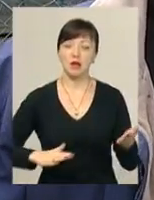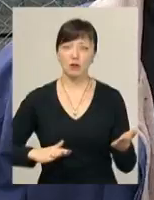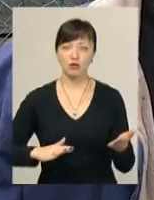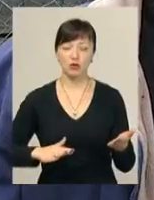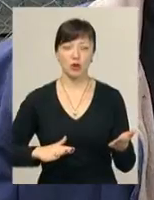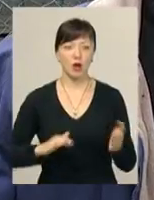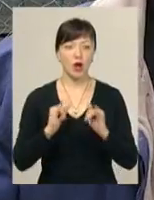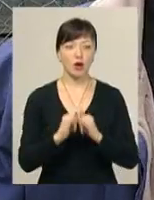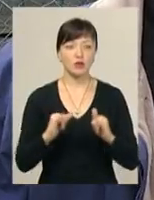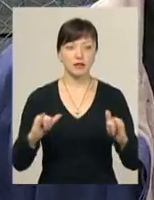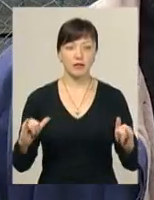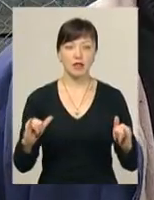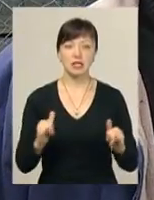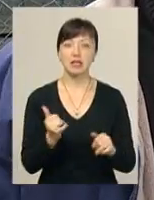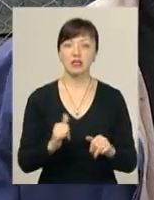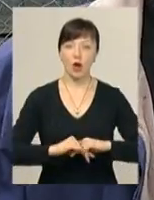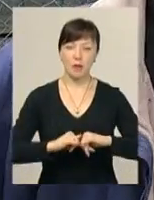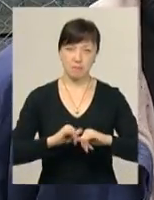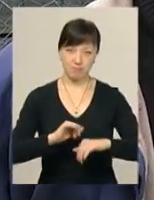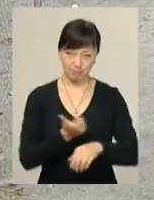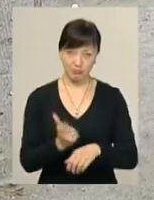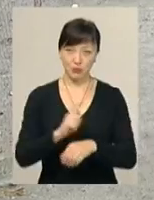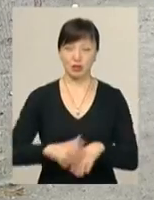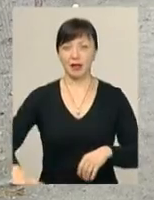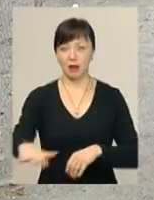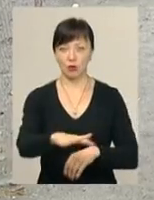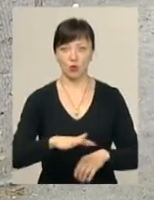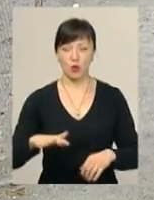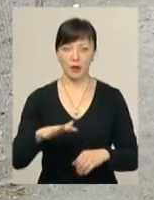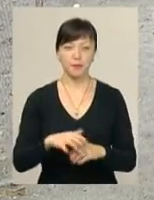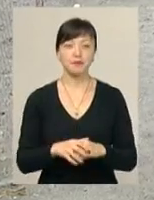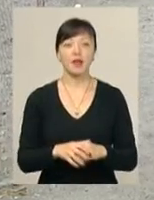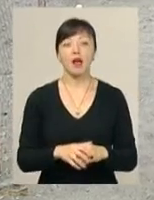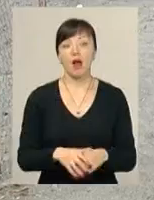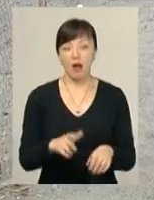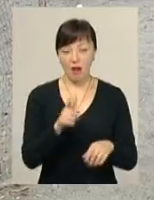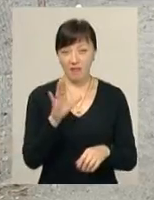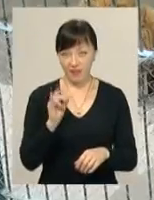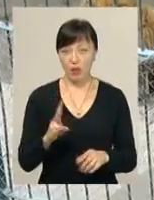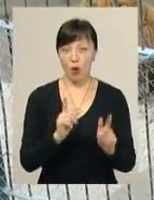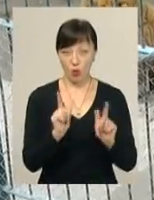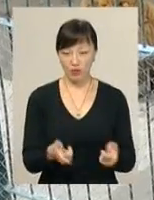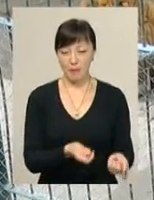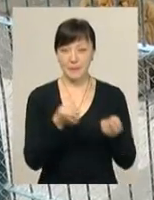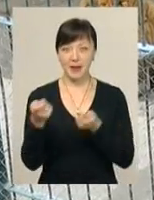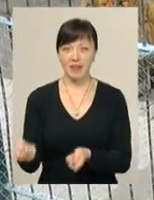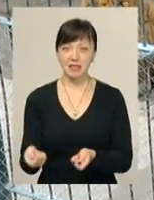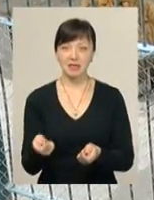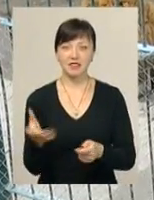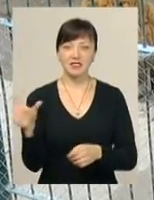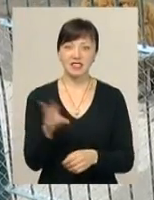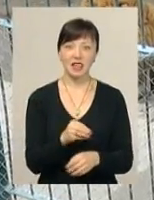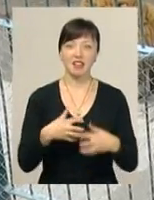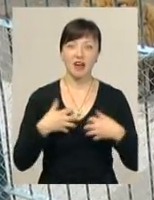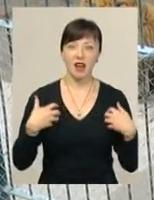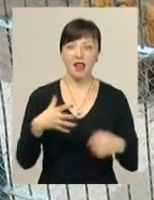розвиватися більше трошки території. Сергій Пальохін готовий перевезти усіх своїх тварин, а це два леви і четверо